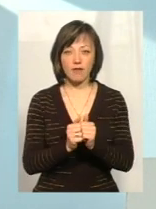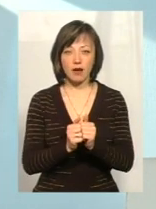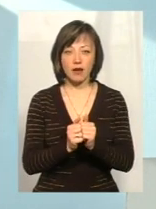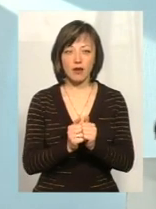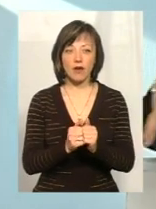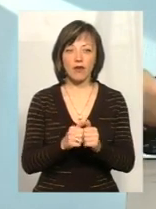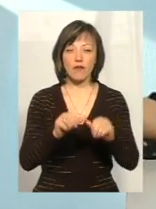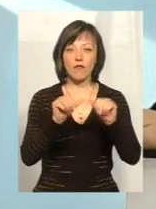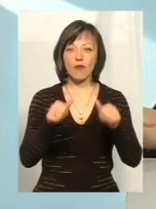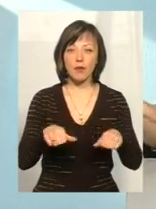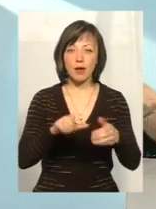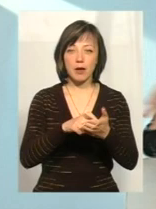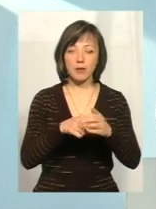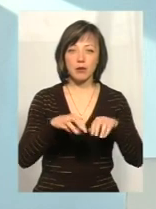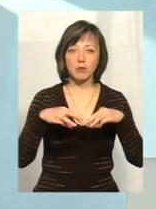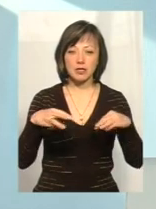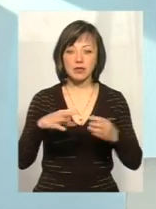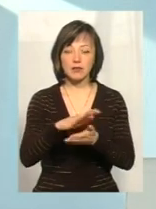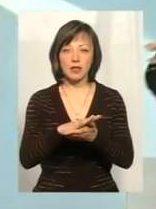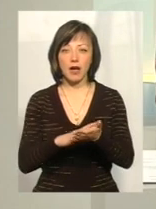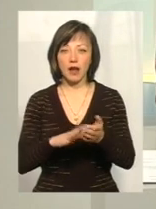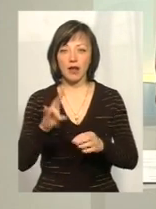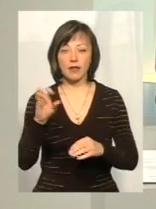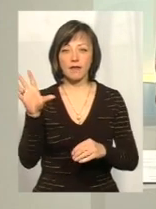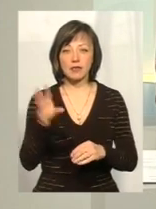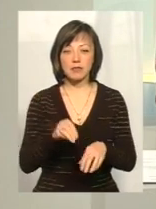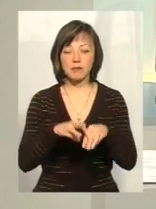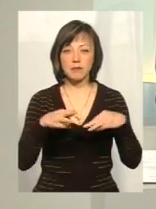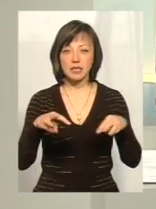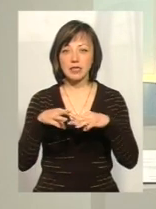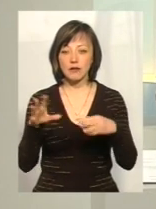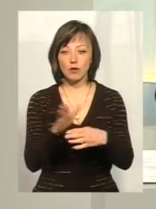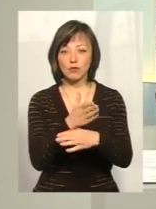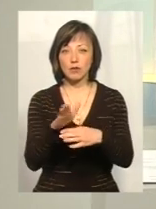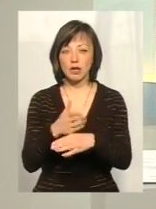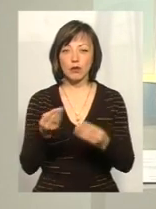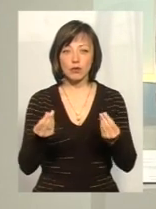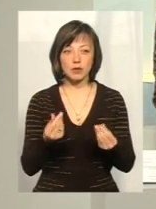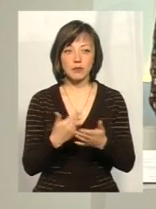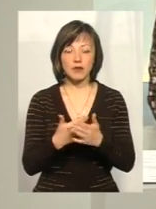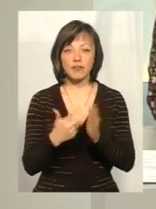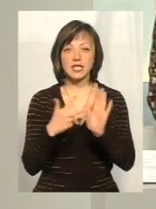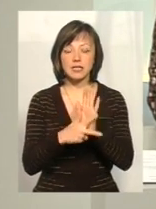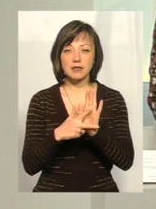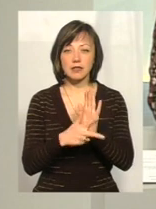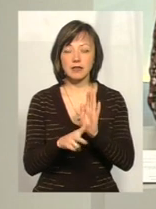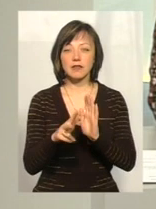в формі Кабінету міністрів, і далі на всі міністерства розпреділяються кошти. Приблизно в цифру.